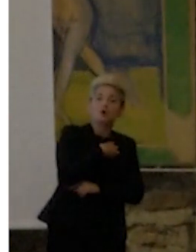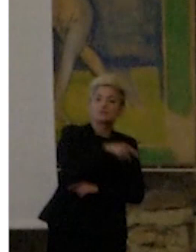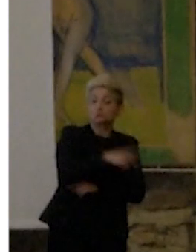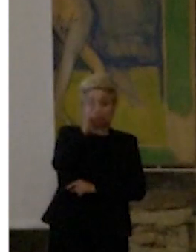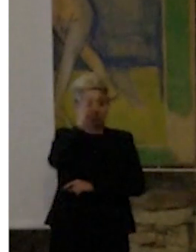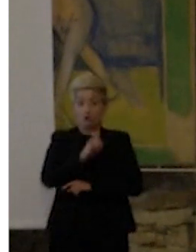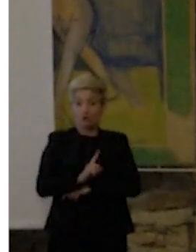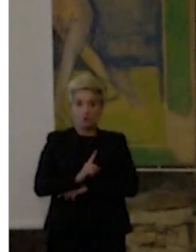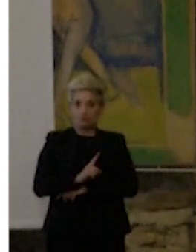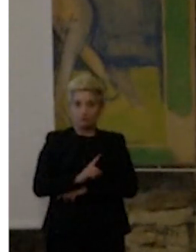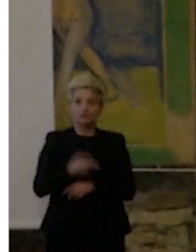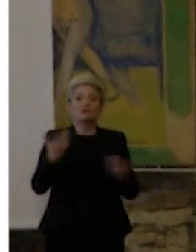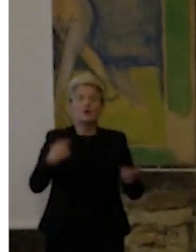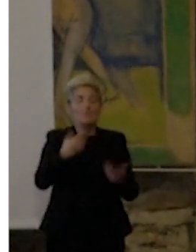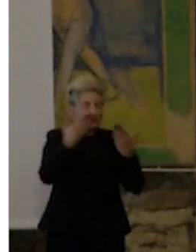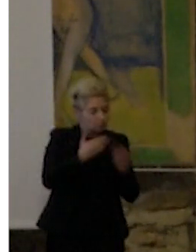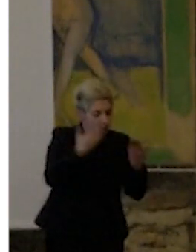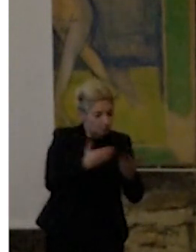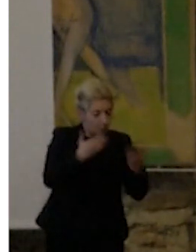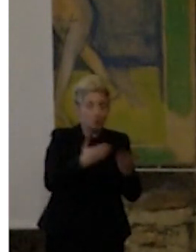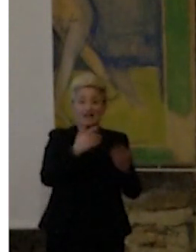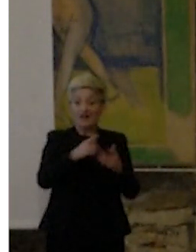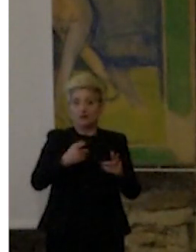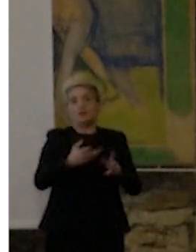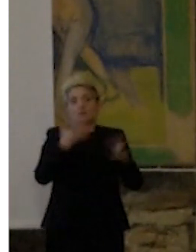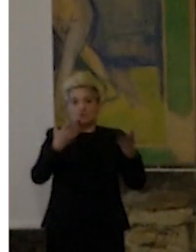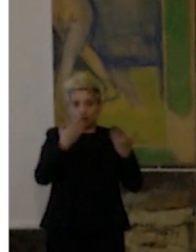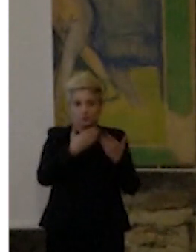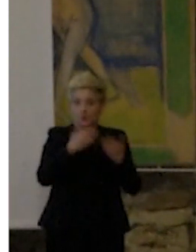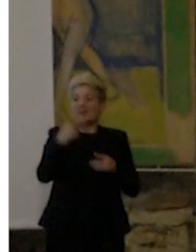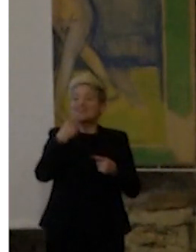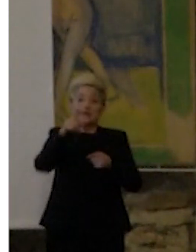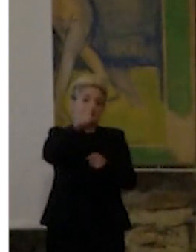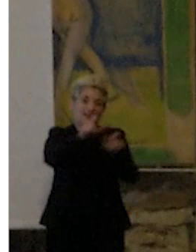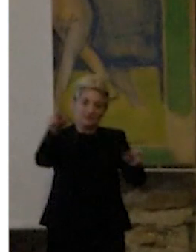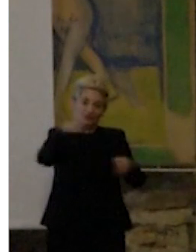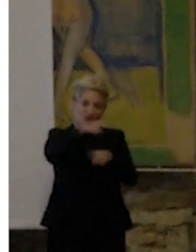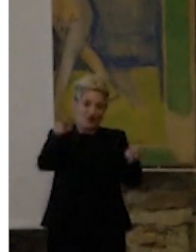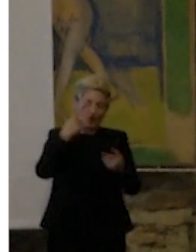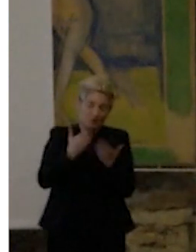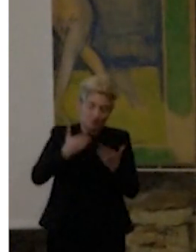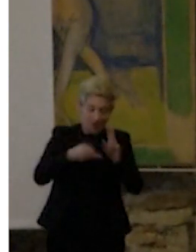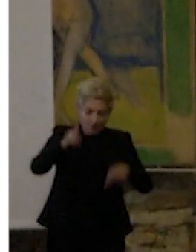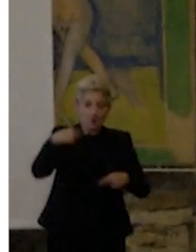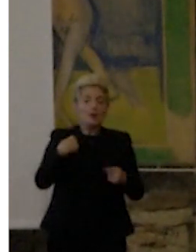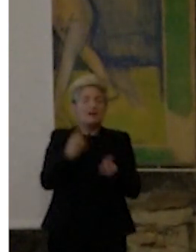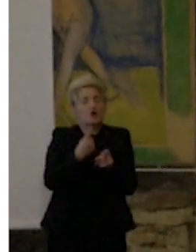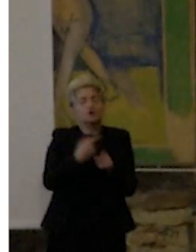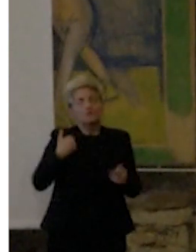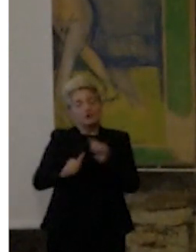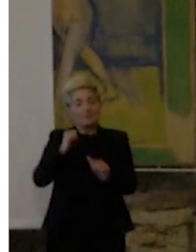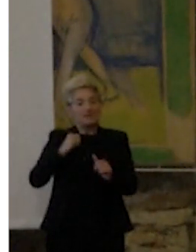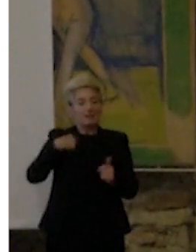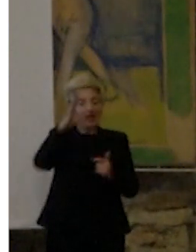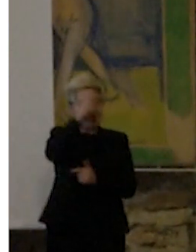ovviamente, non posso paragonarmi gli studi che fanno e hanno fatto le persone qui presenti al tavolo, però ho dovuto comprendere, capire la